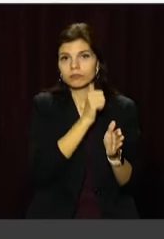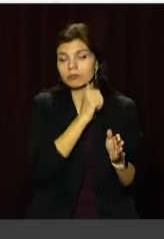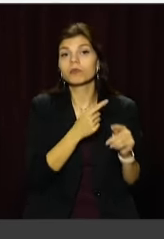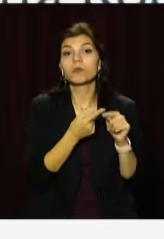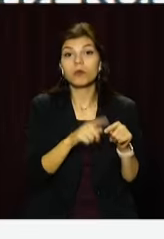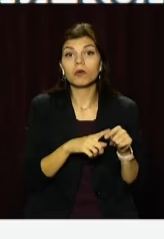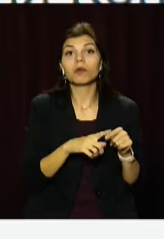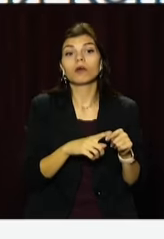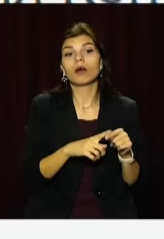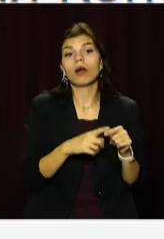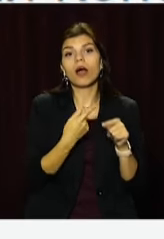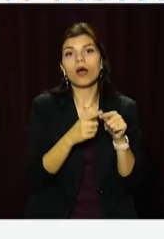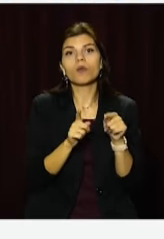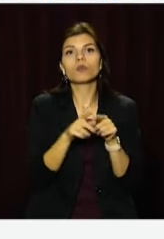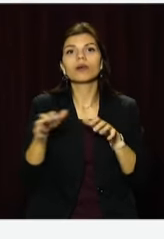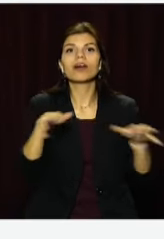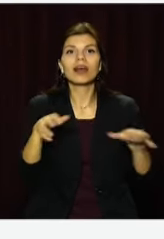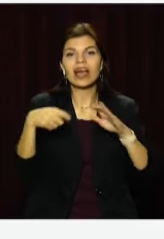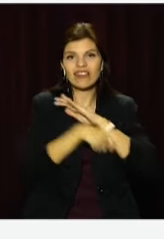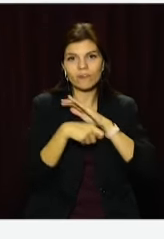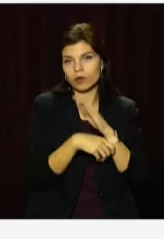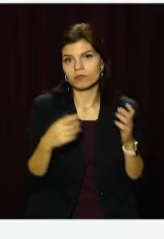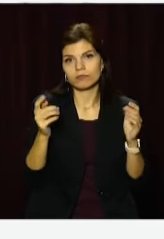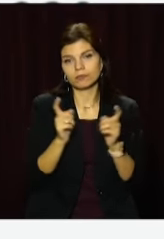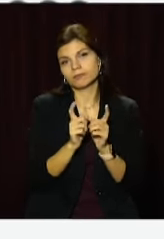нищівною поразкою антикорупційної реформи.